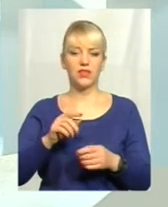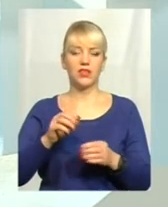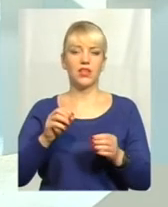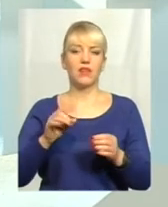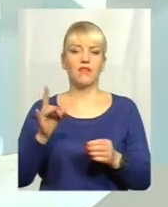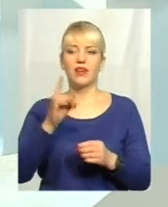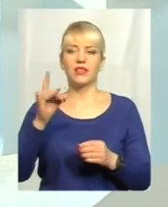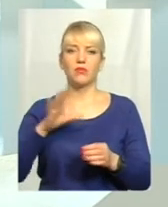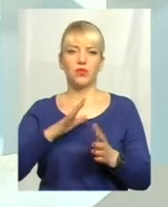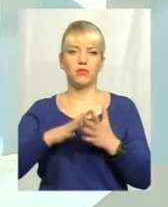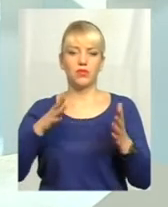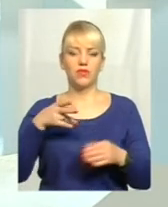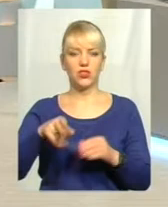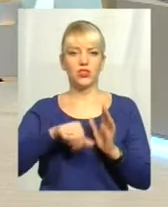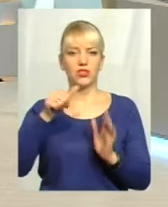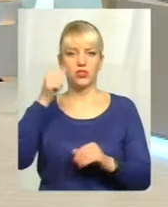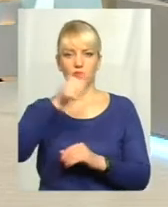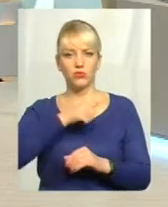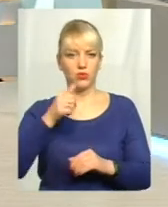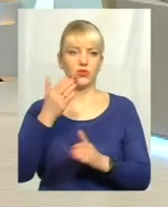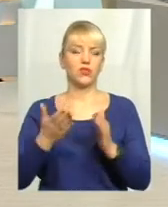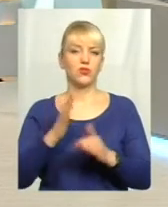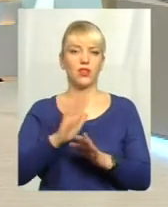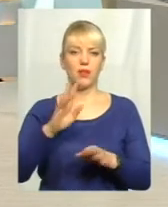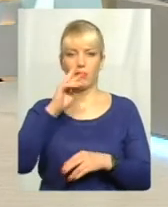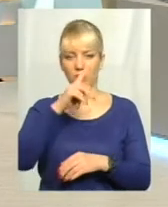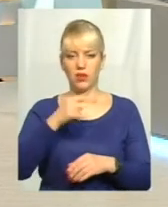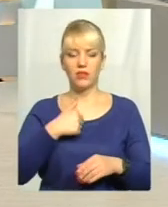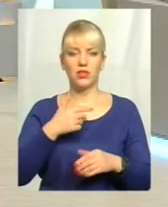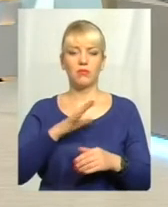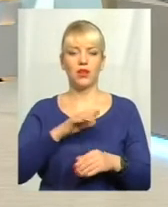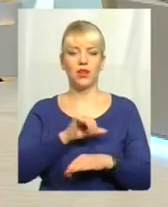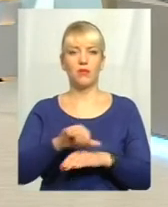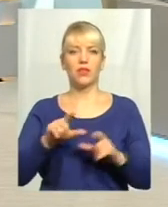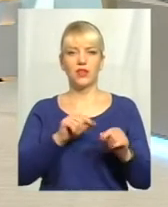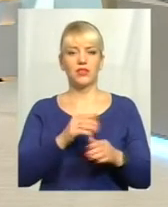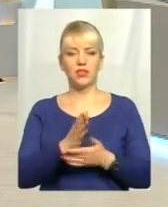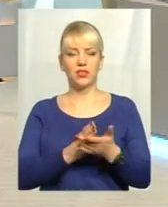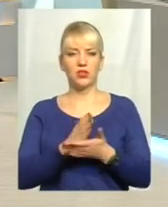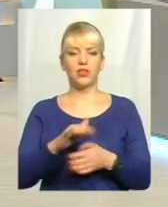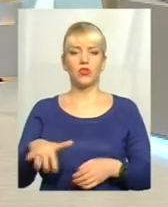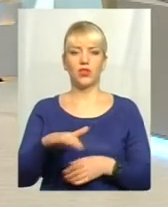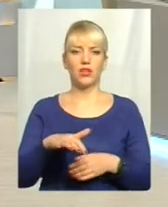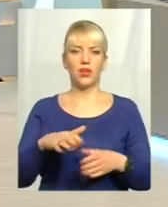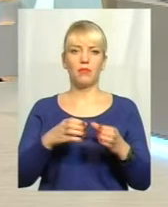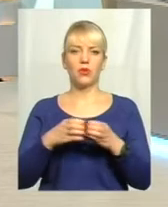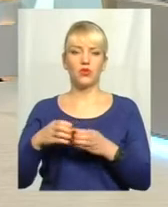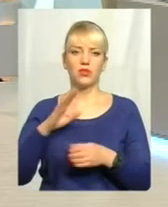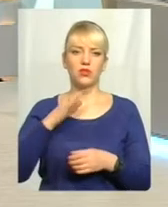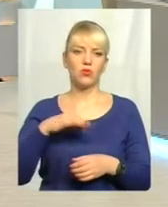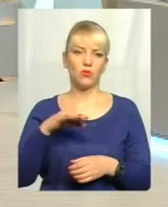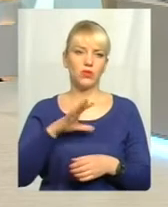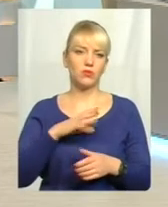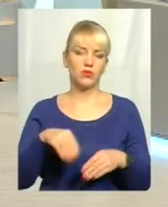Тому що в 2016 році, якщо я не помиляюсь, або в міграційної служби саме нашими територіальними підрозділами області було